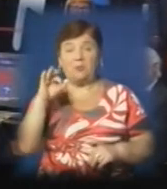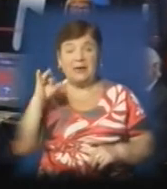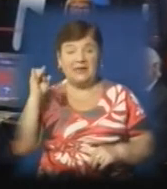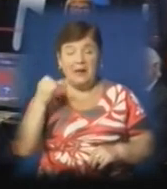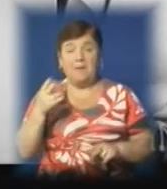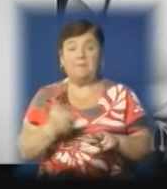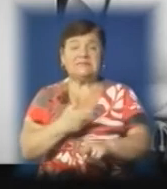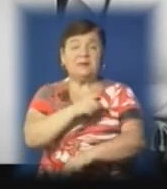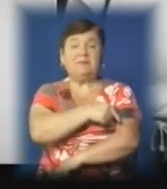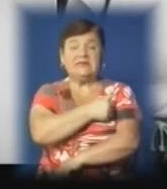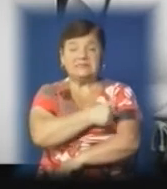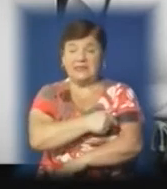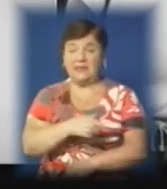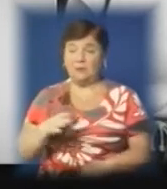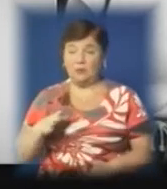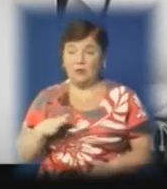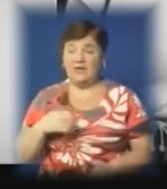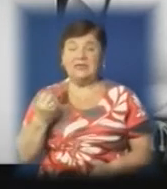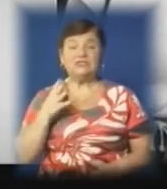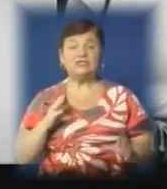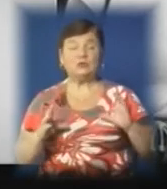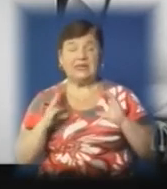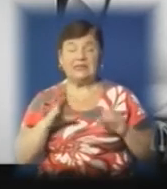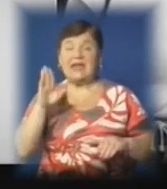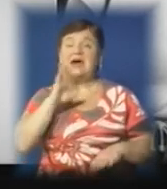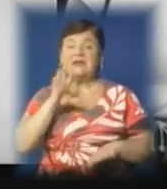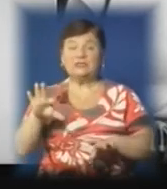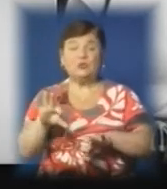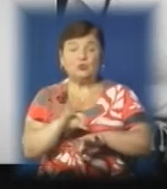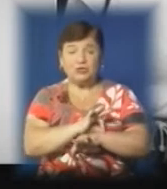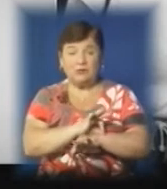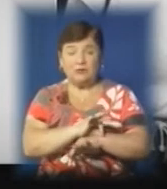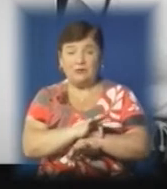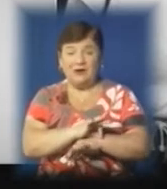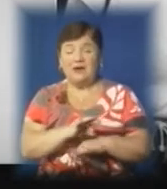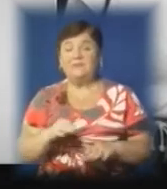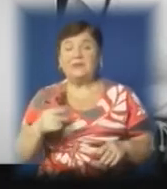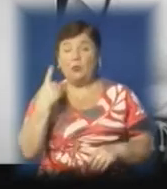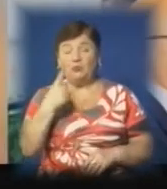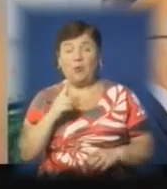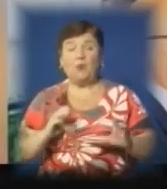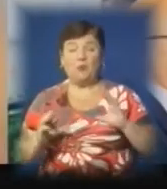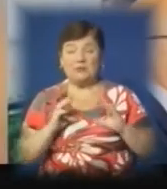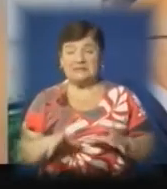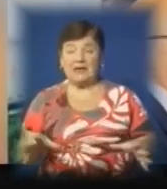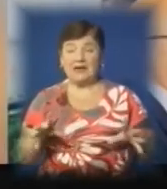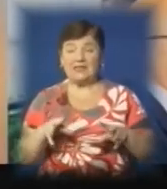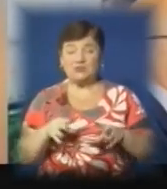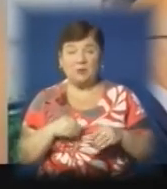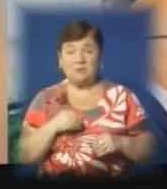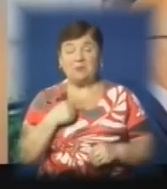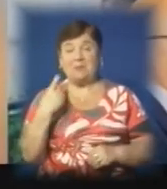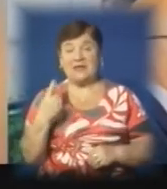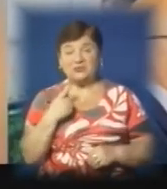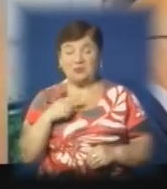нікуди. Вона ж і поєднала його тоді ще студента з дружиною. Майбутні лікарі навчались на одному курсі, а згодом разом стали свого роду